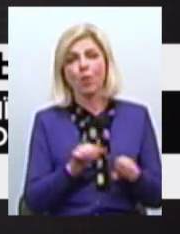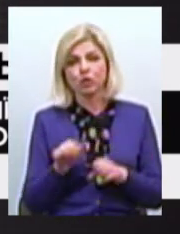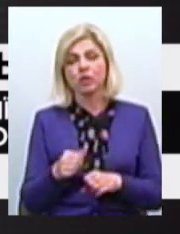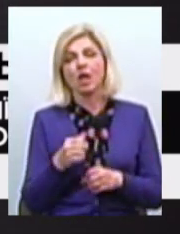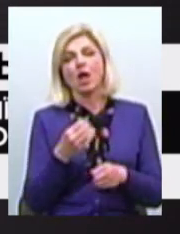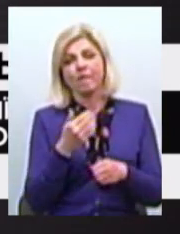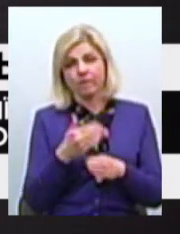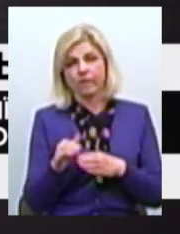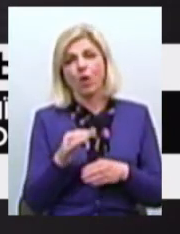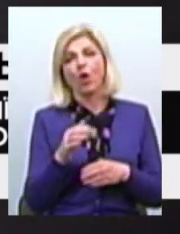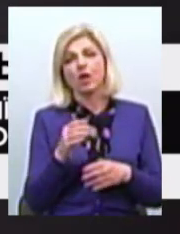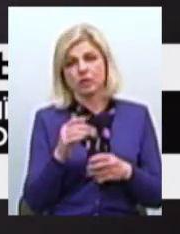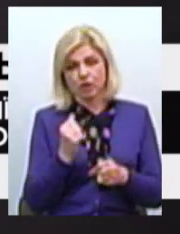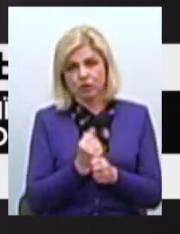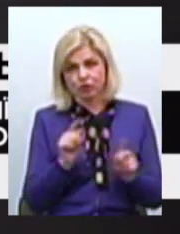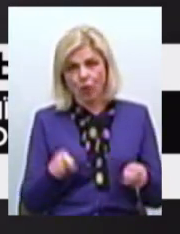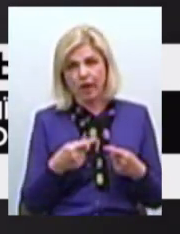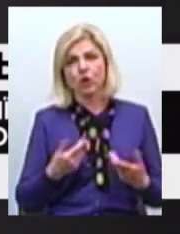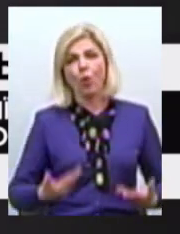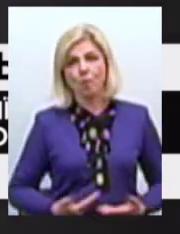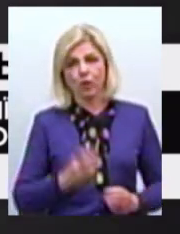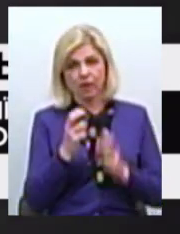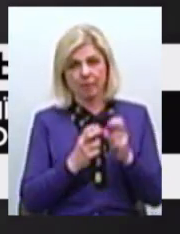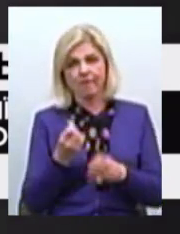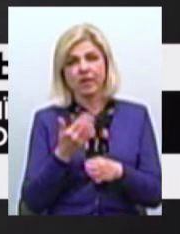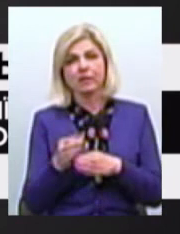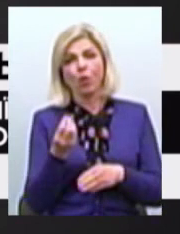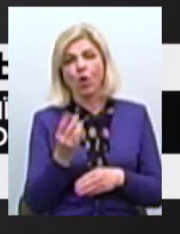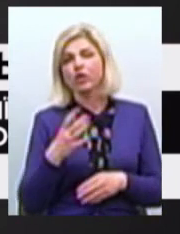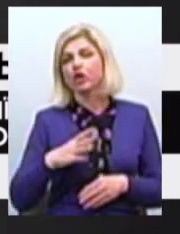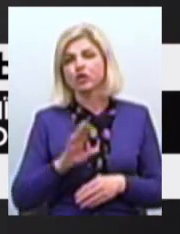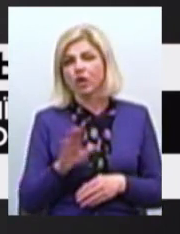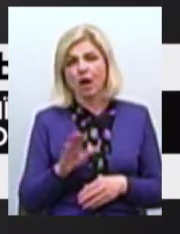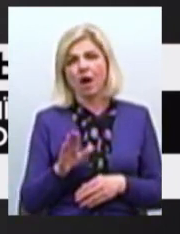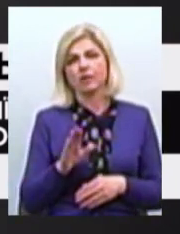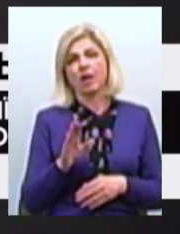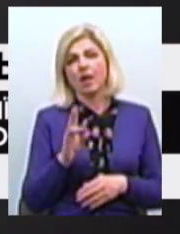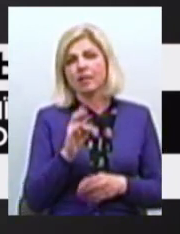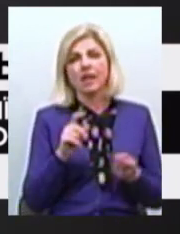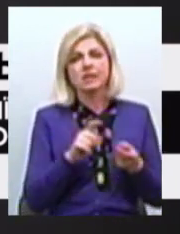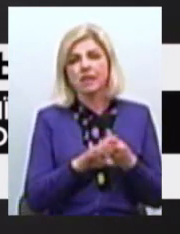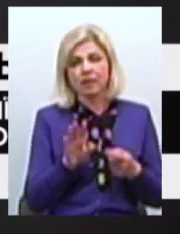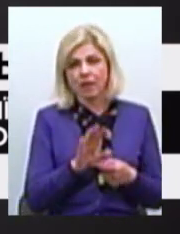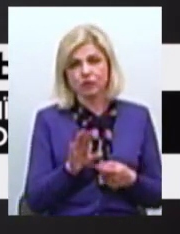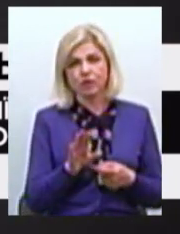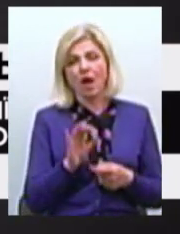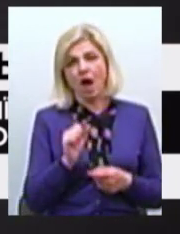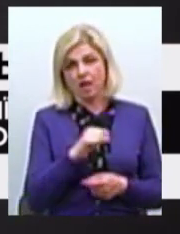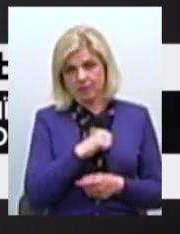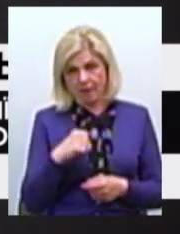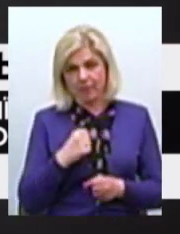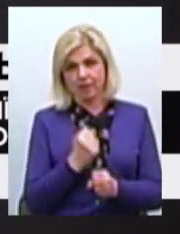Створювати комінальне підприємство Відділяти на це кошти І не чекати Ні тендерів Нічого Незалежно від області А спокійно робити